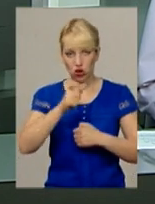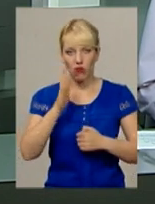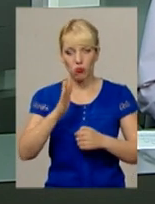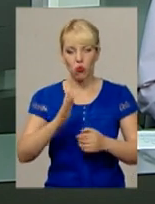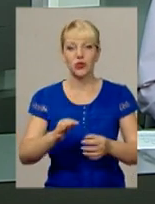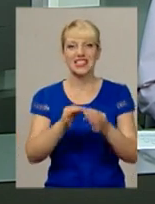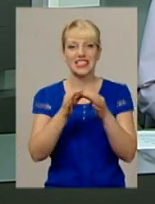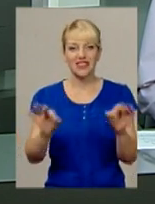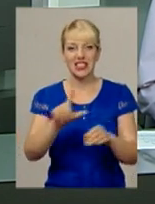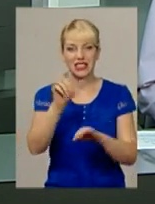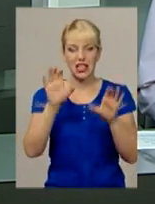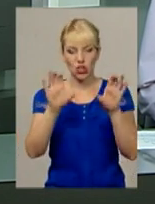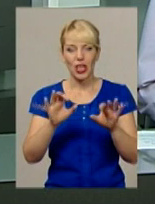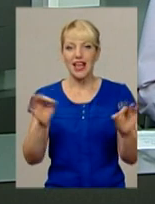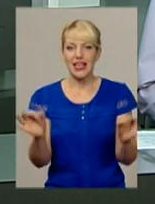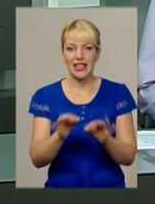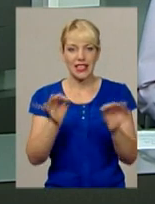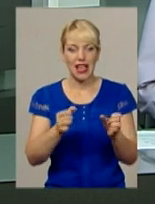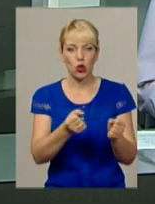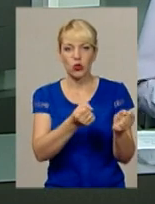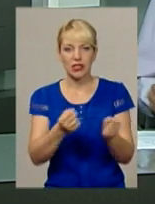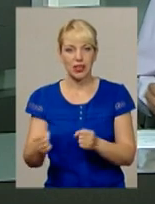І ніякої затримки з демобілізацією немає.